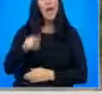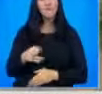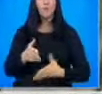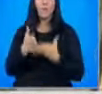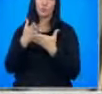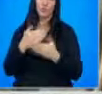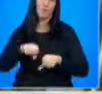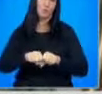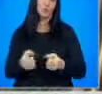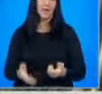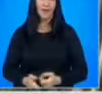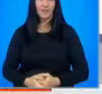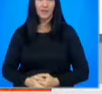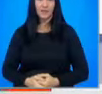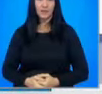пострадалите.